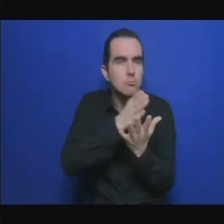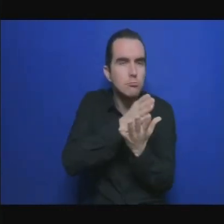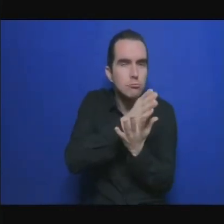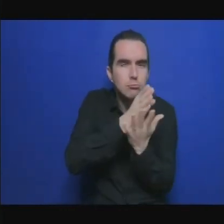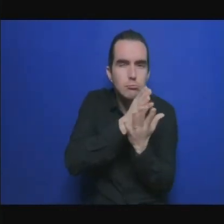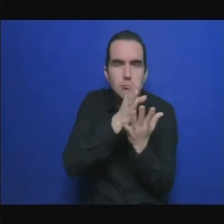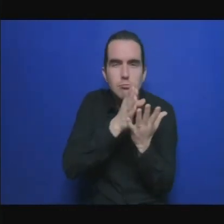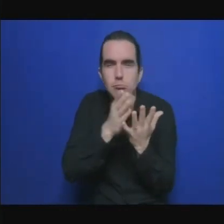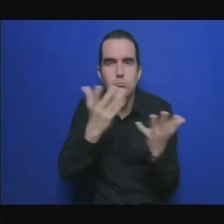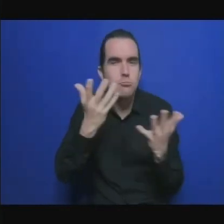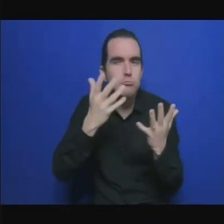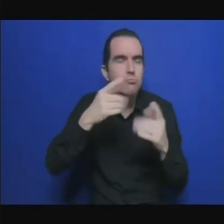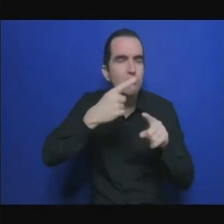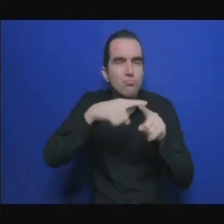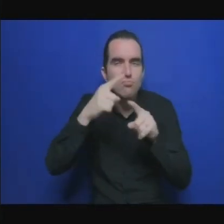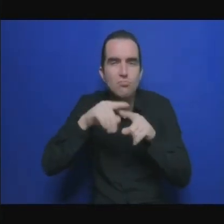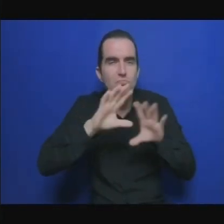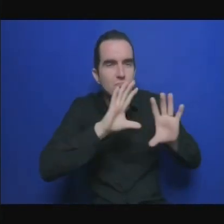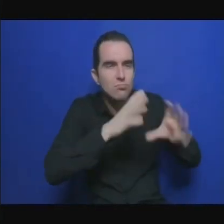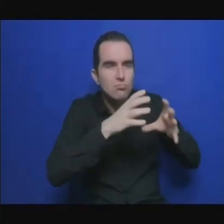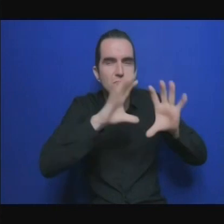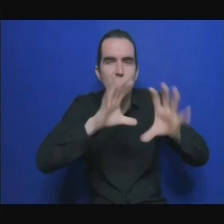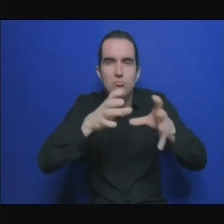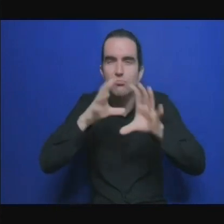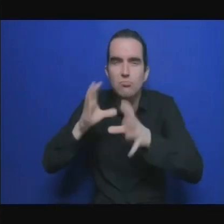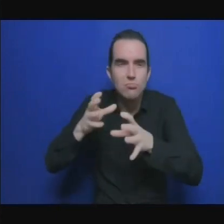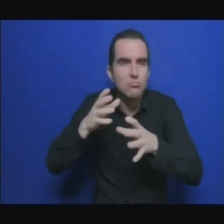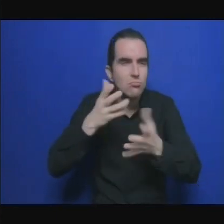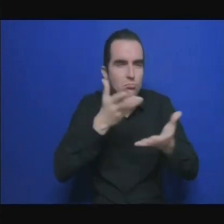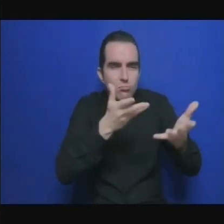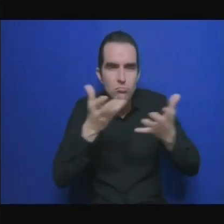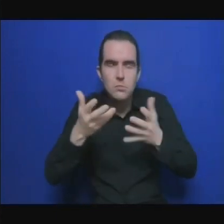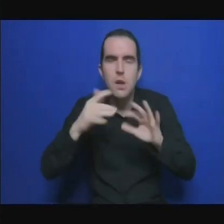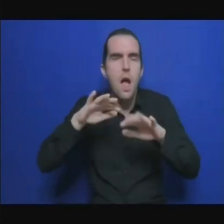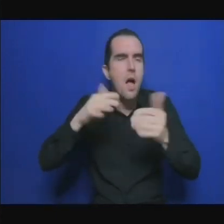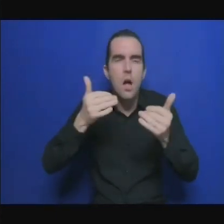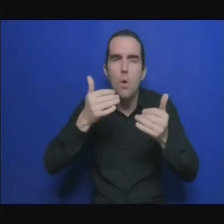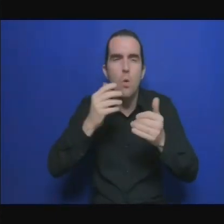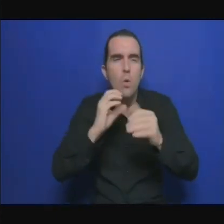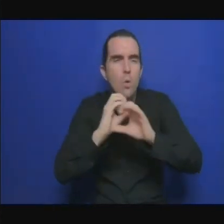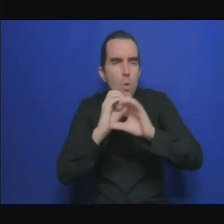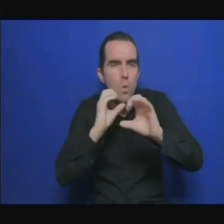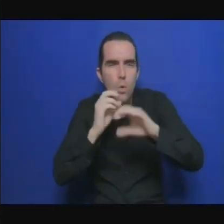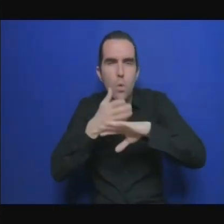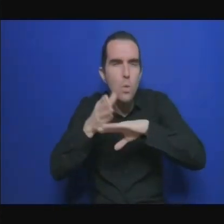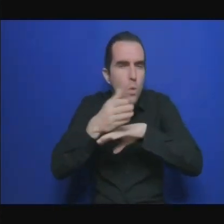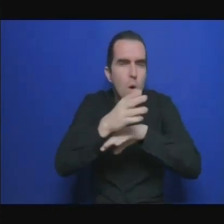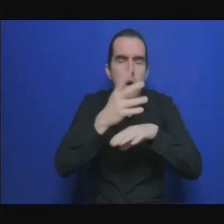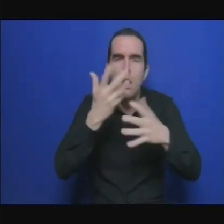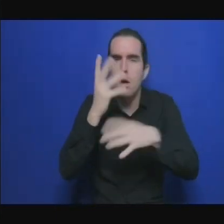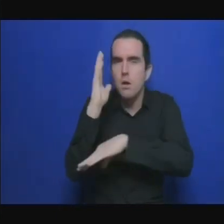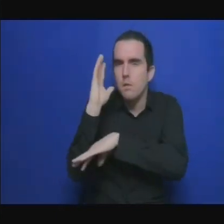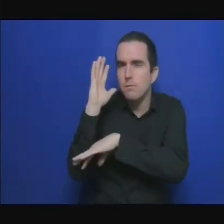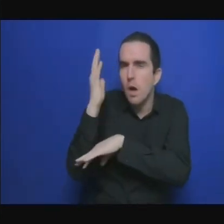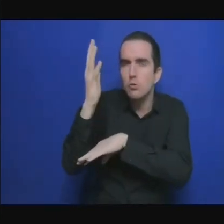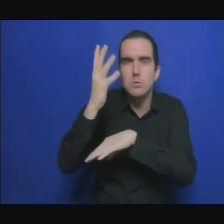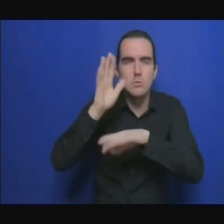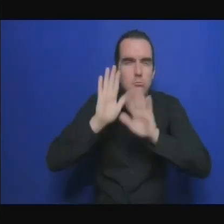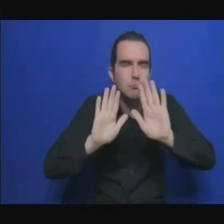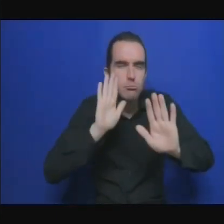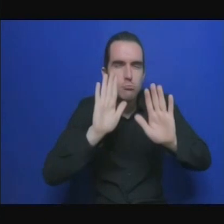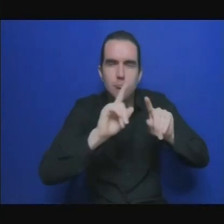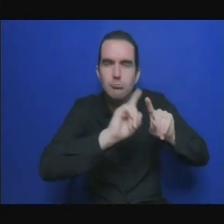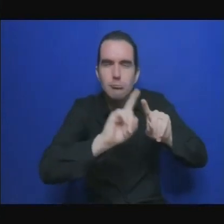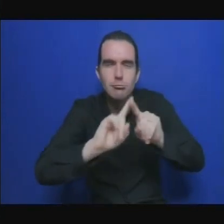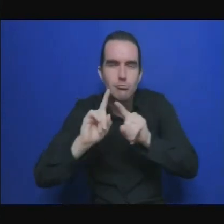et ensuite on identifie des méthodes d'estimation on calcule des facteurs d'émission et voilà qui sont ensuite